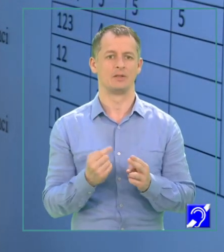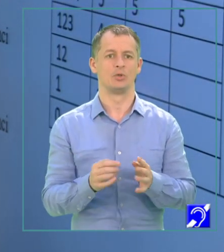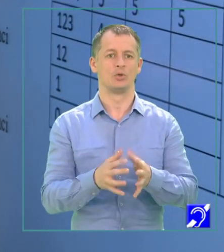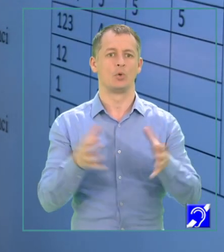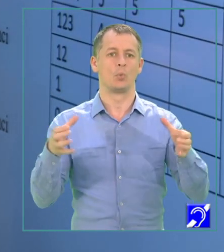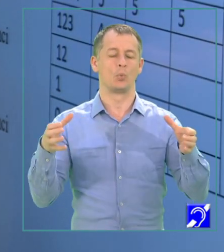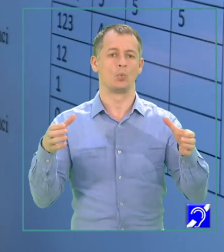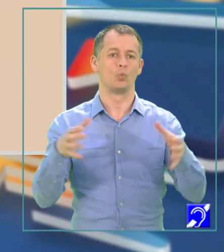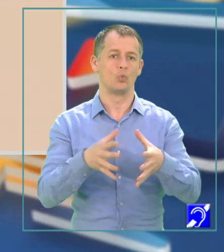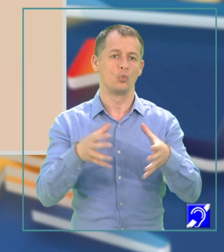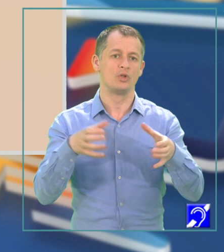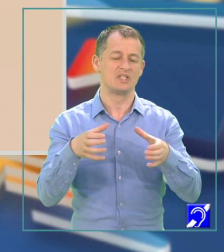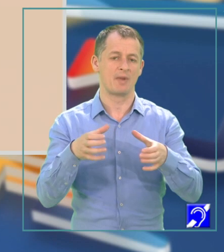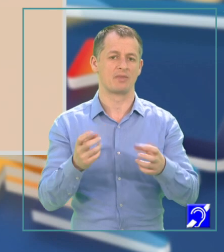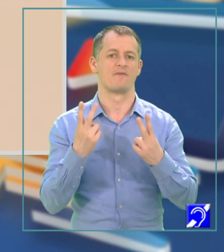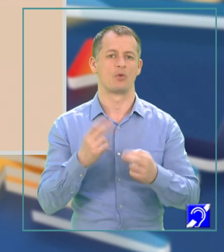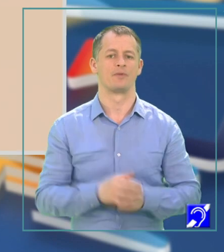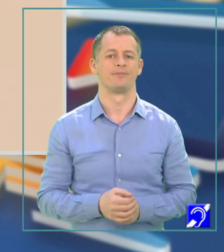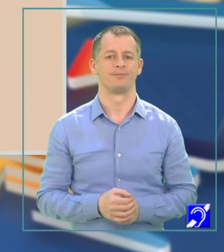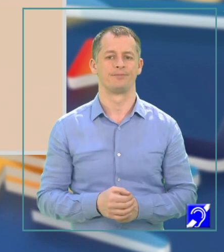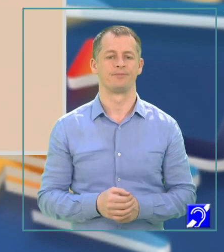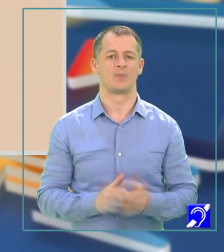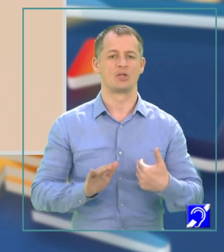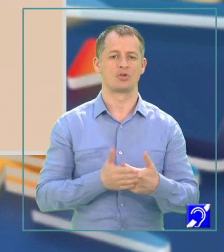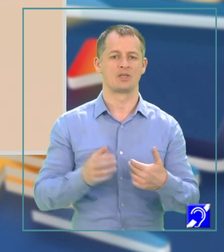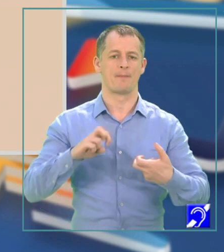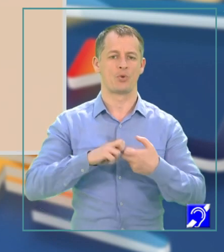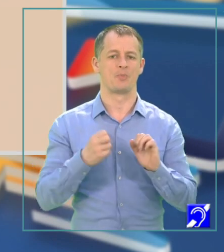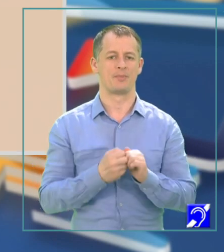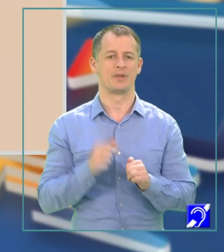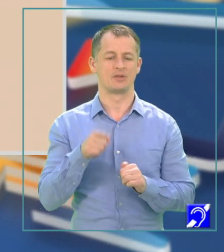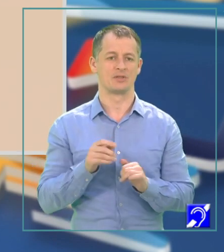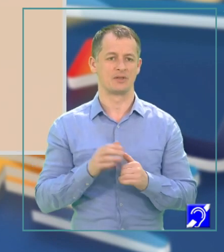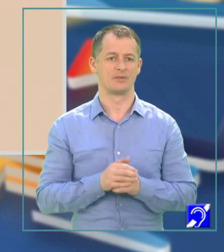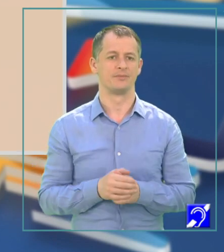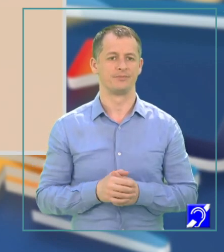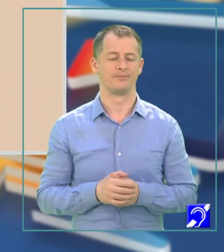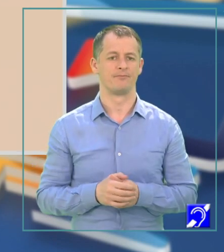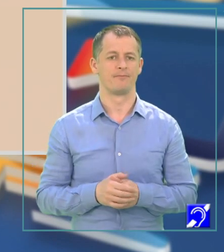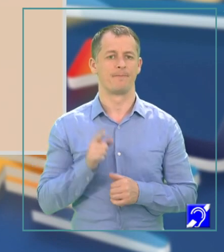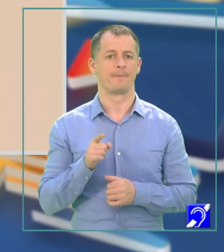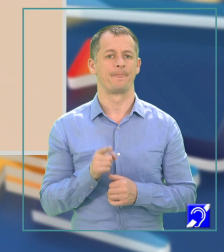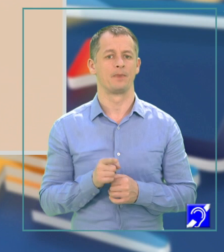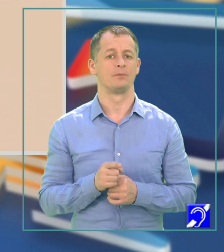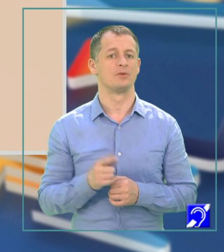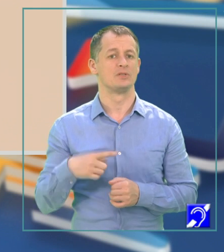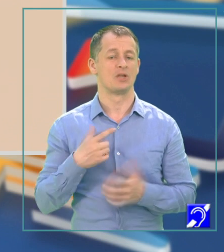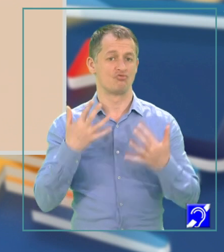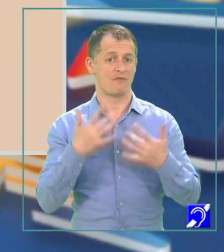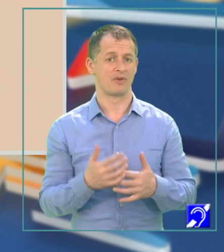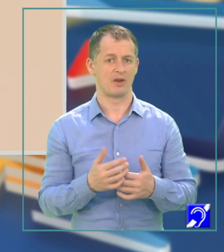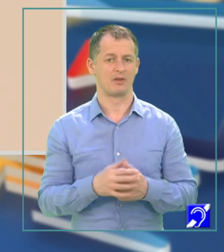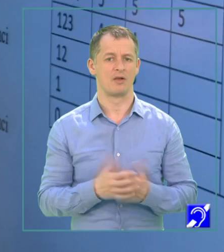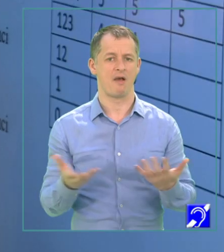valori asociată problemei. În cazul acesta, mulțimea de valori asociată problemei este mulțimea cifrelor, care